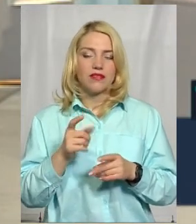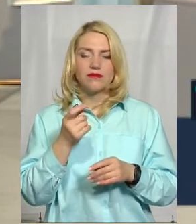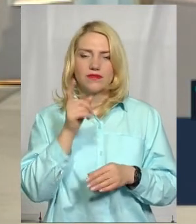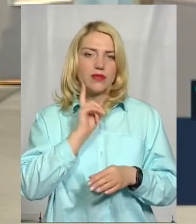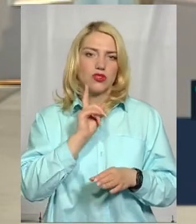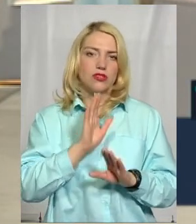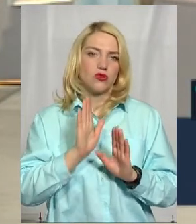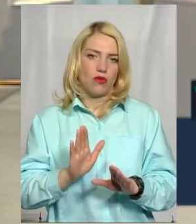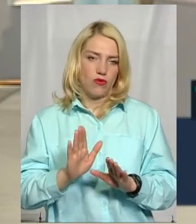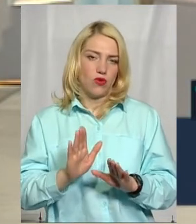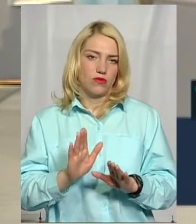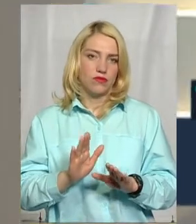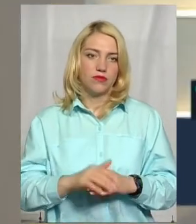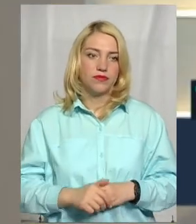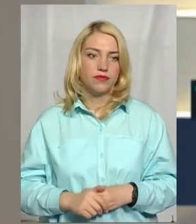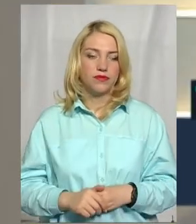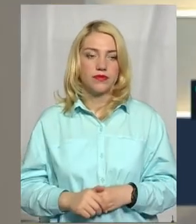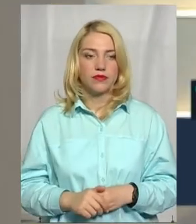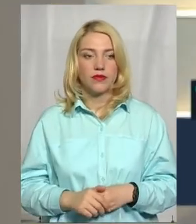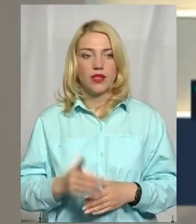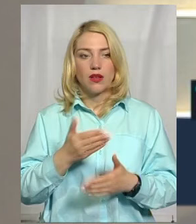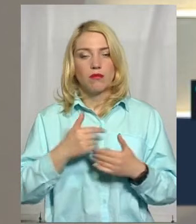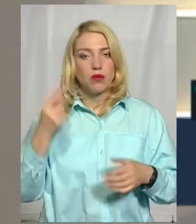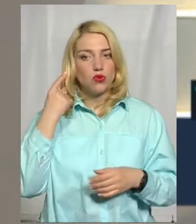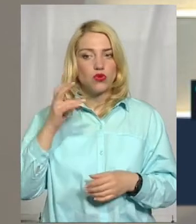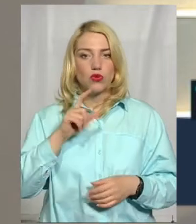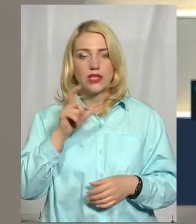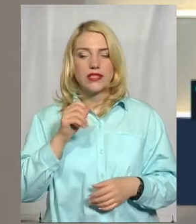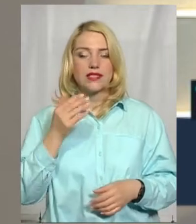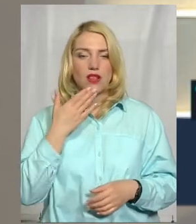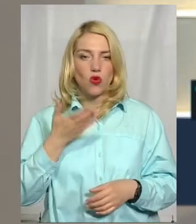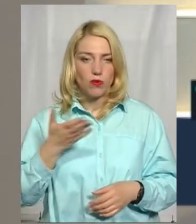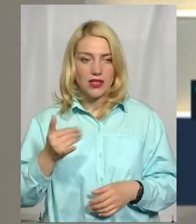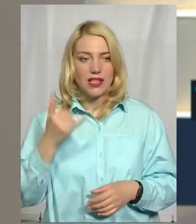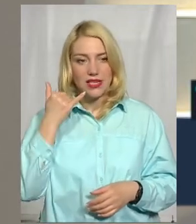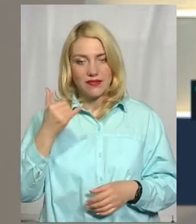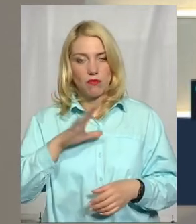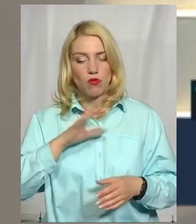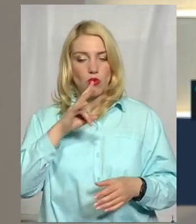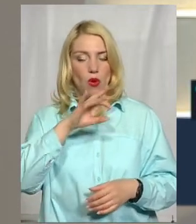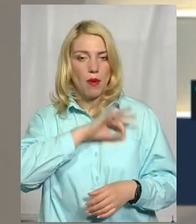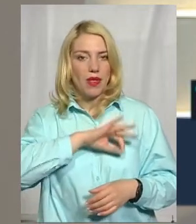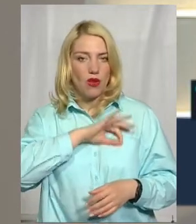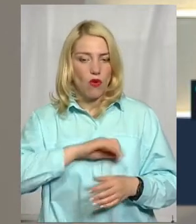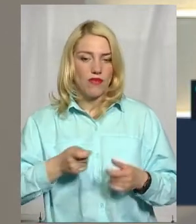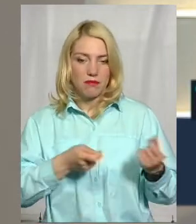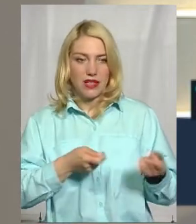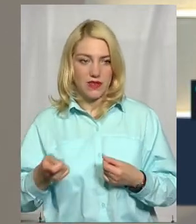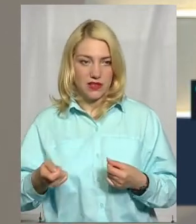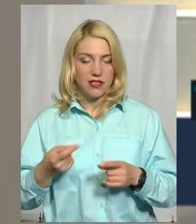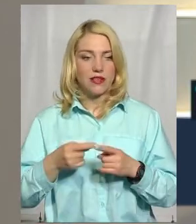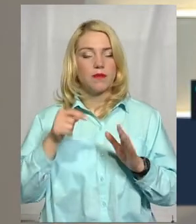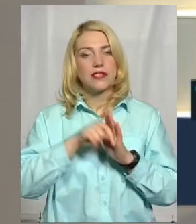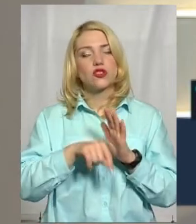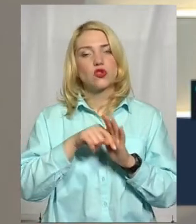якихось тимчасових заходів. І ми почули із коментаря, і дзвінок стосувався пільгових перевезень. От, стосовно